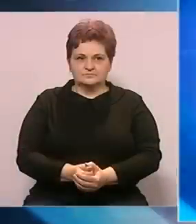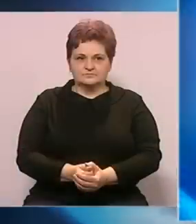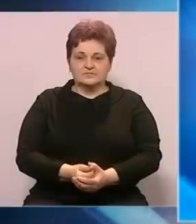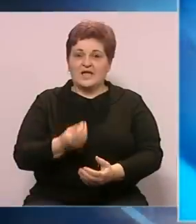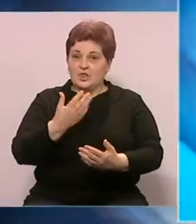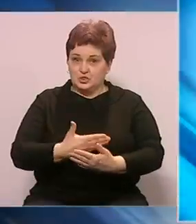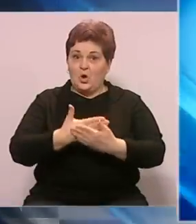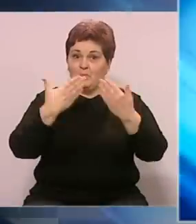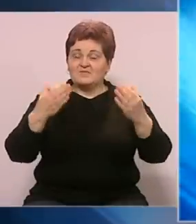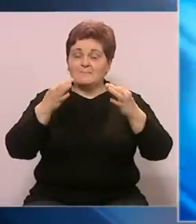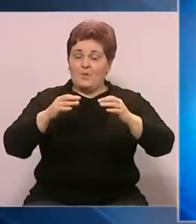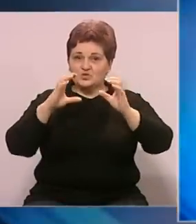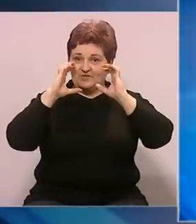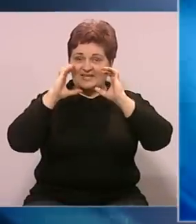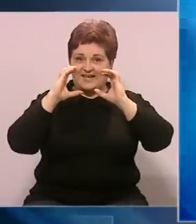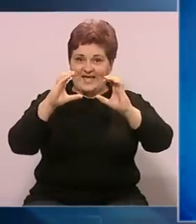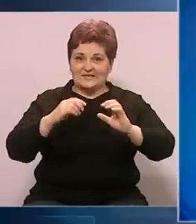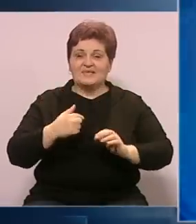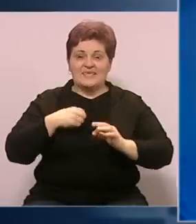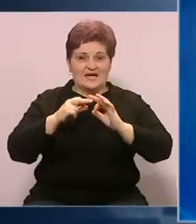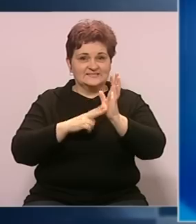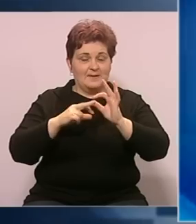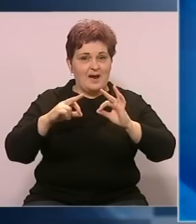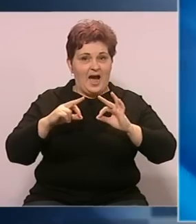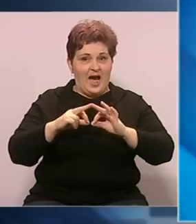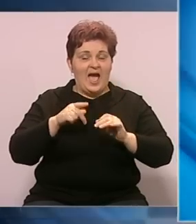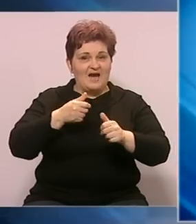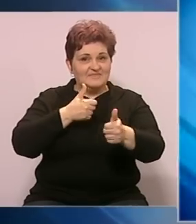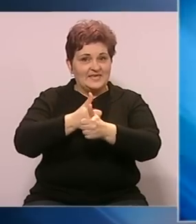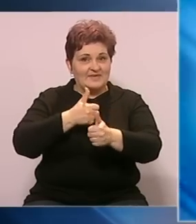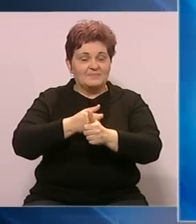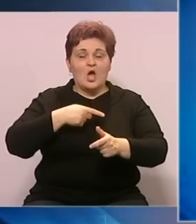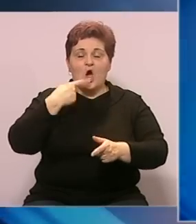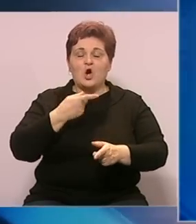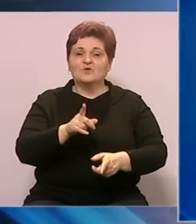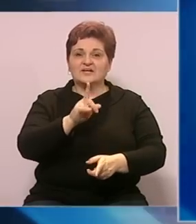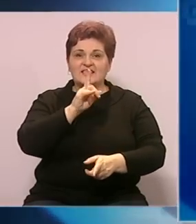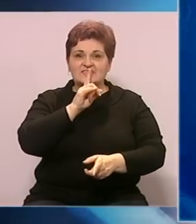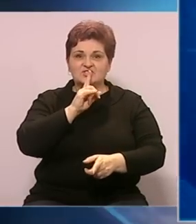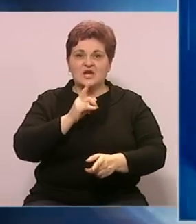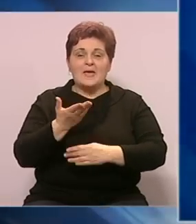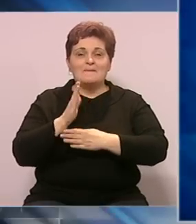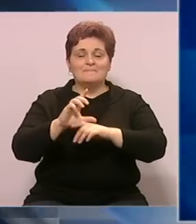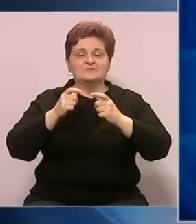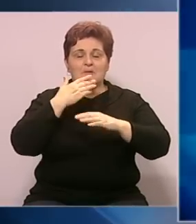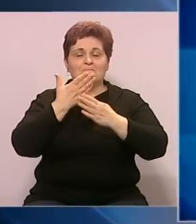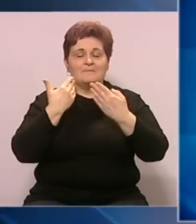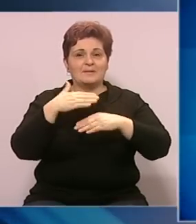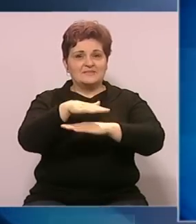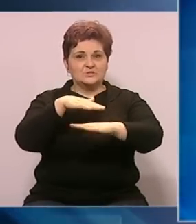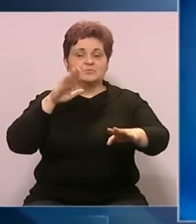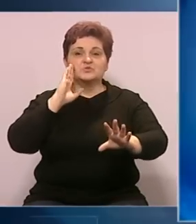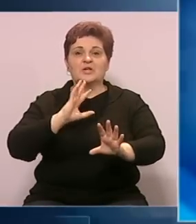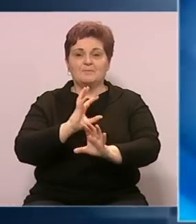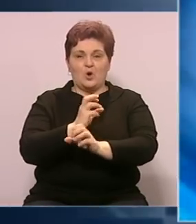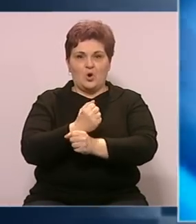Dobar vam dan, poštovani gledalci. Ja sam Ana Samarđić, a vi pratite Govor Tišine. Predstavnički dom Parlamentarne skupštine